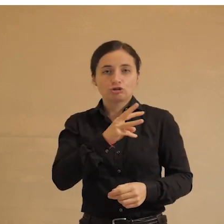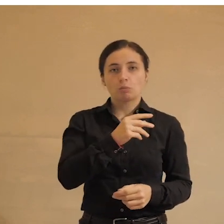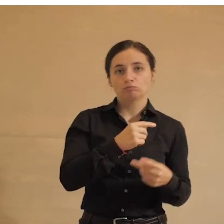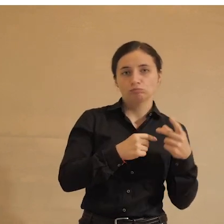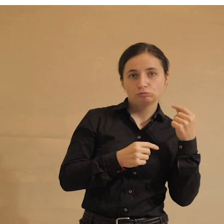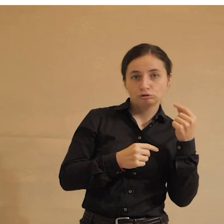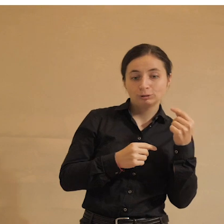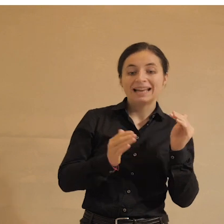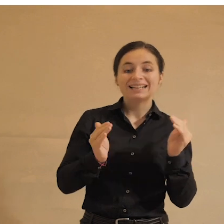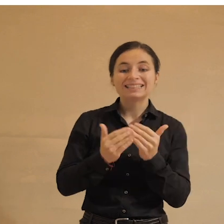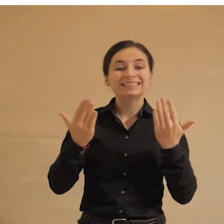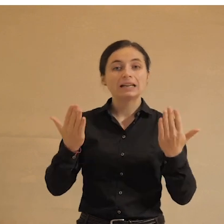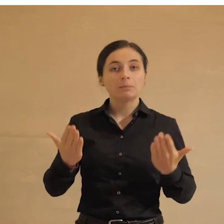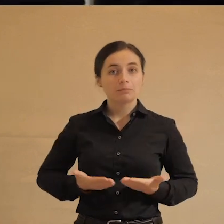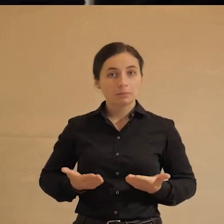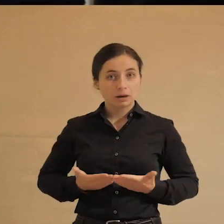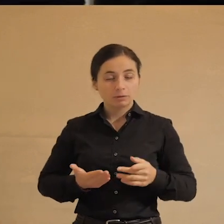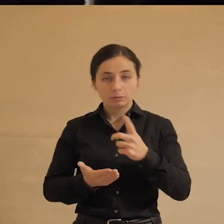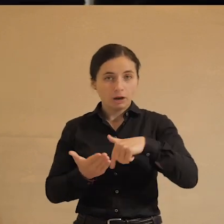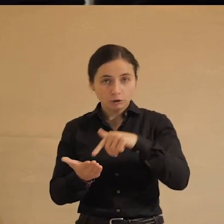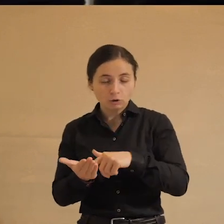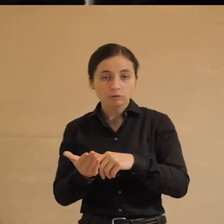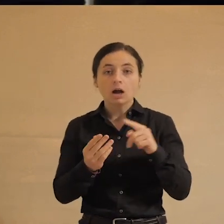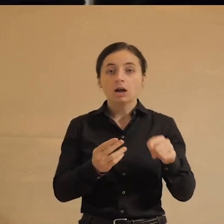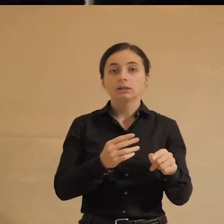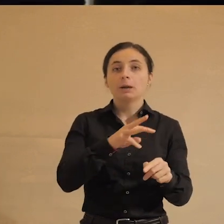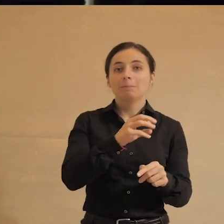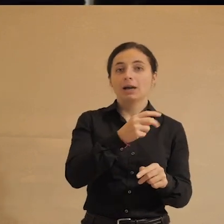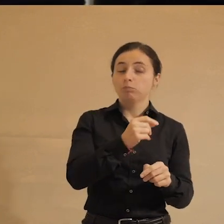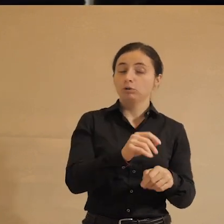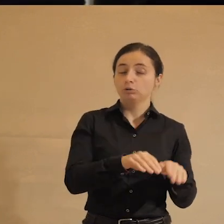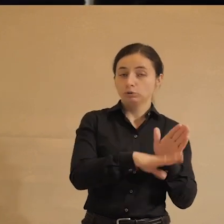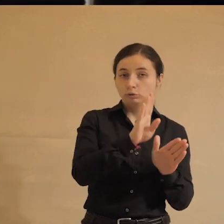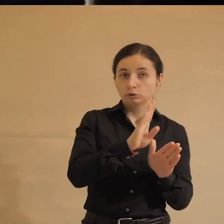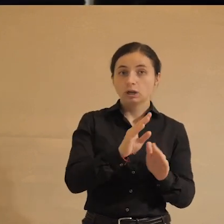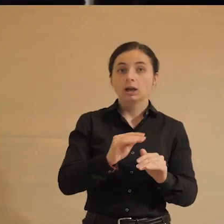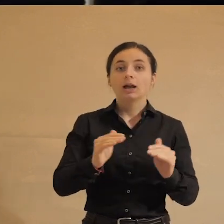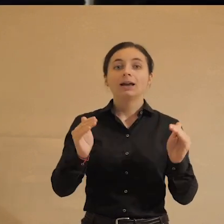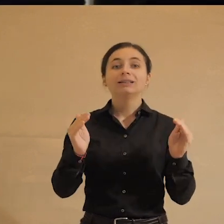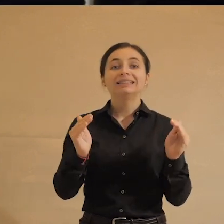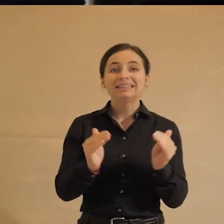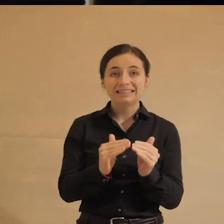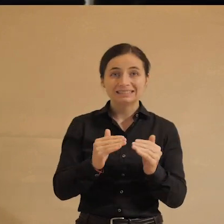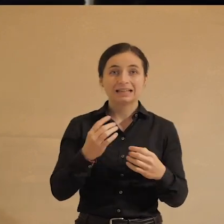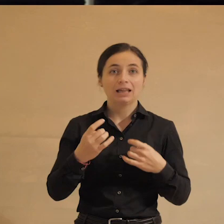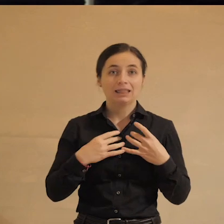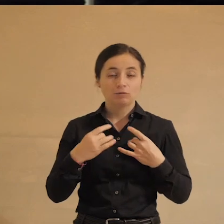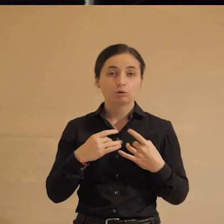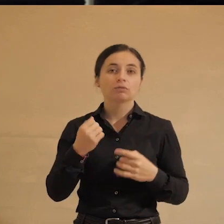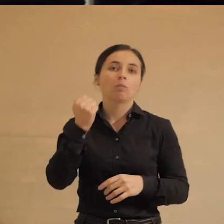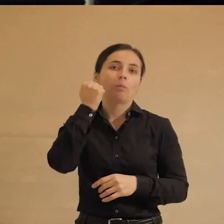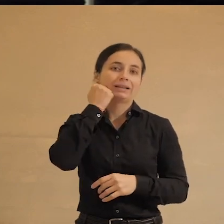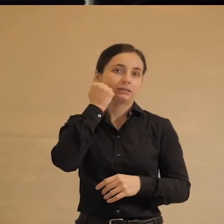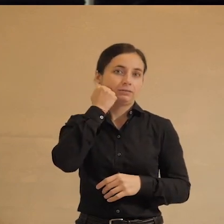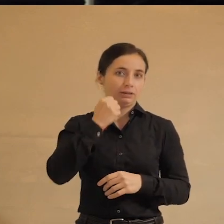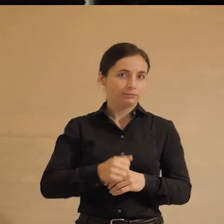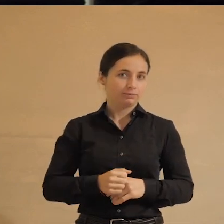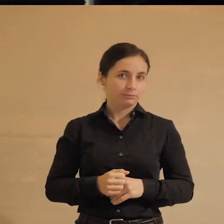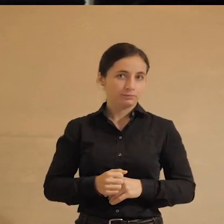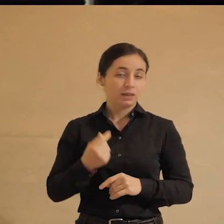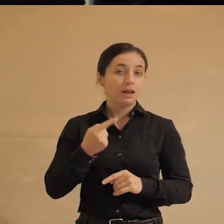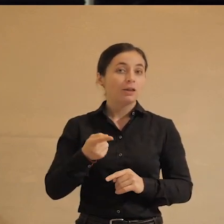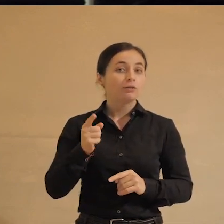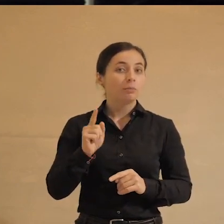жители малых городов, чем жители мегаполисов. Самый низкий уровень тревожности в Москве. Поэтому